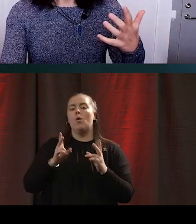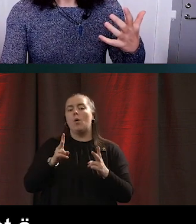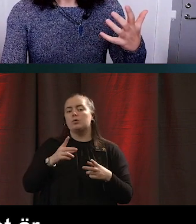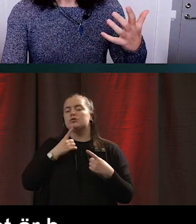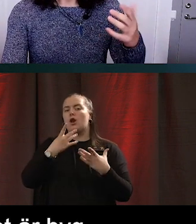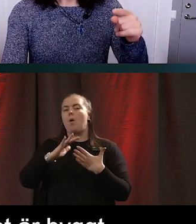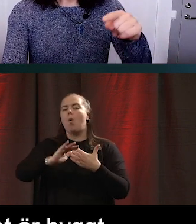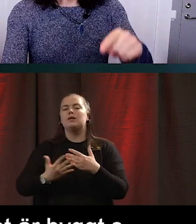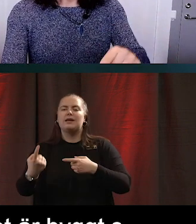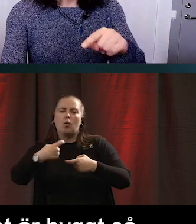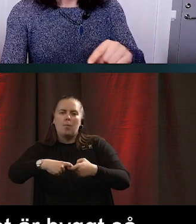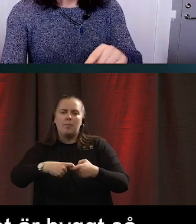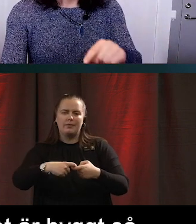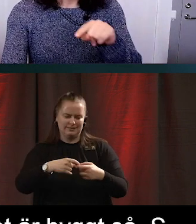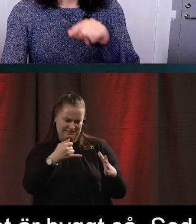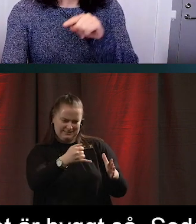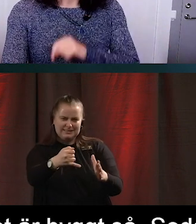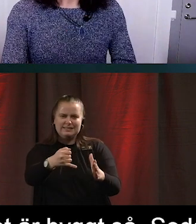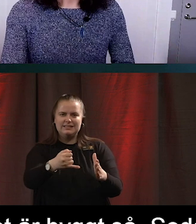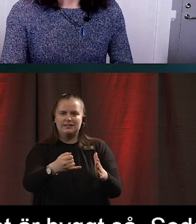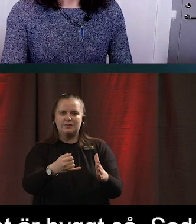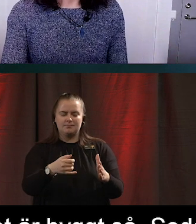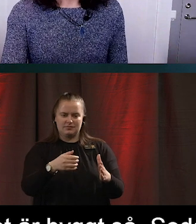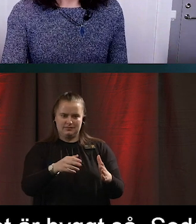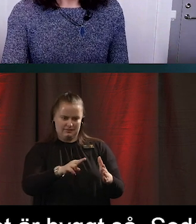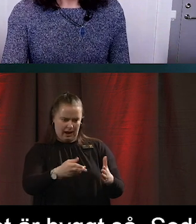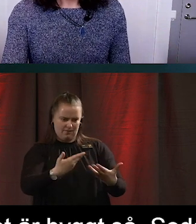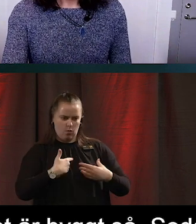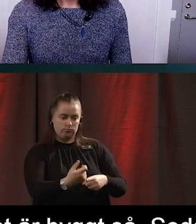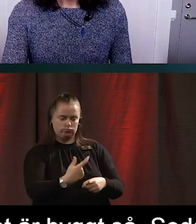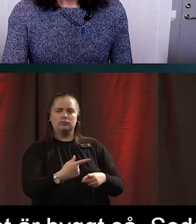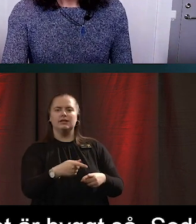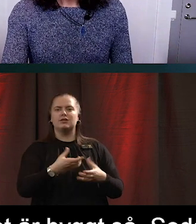ledtrådarna som man kan lära dem känna igen? Att det där ska du agera på i framtiden.